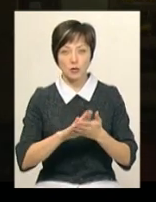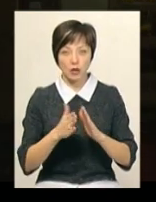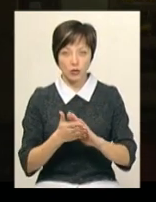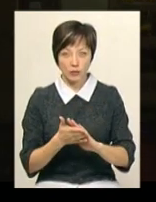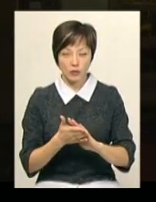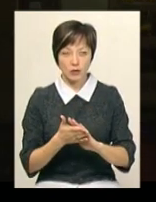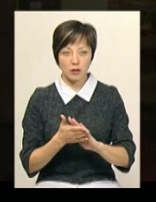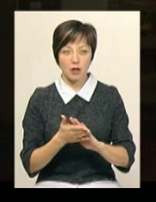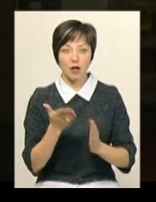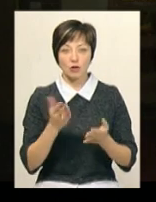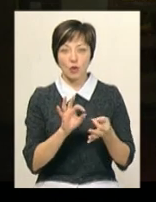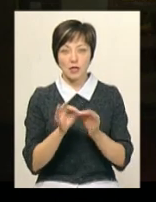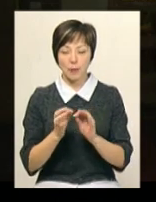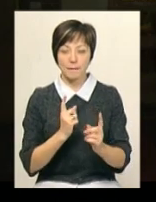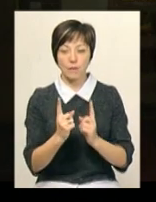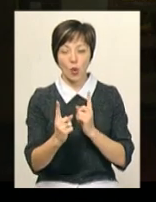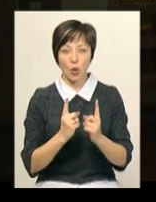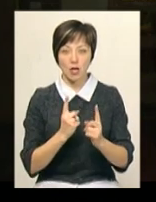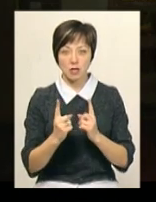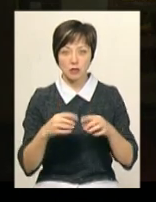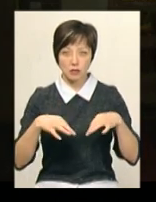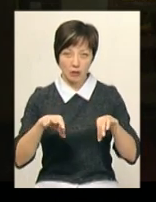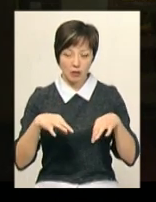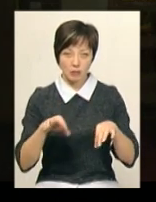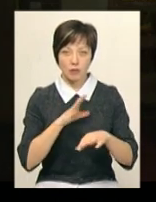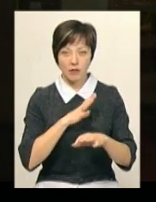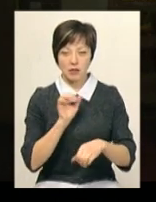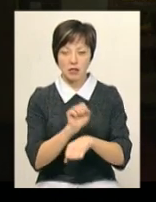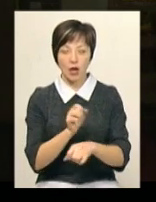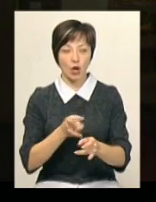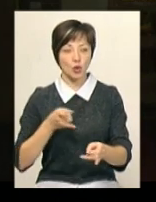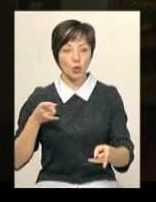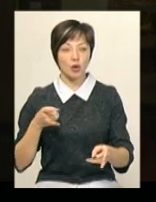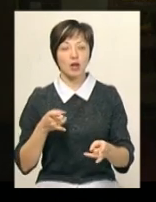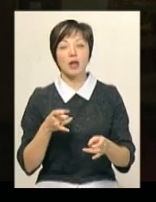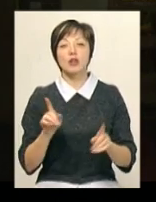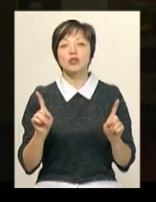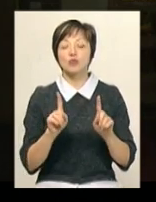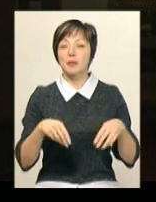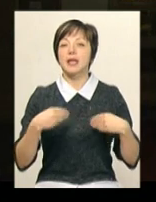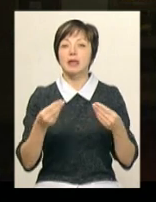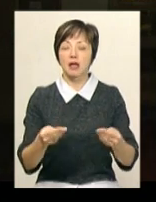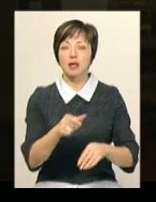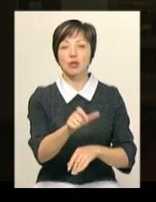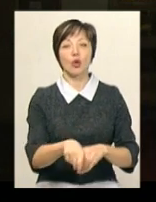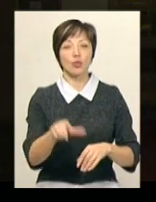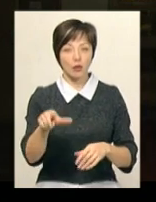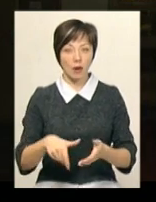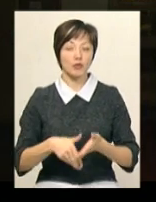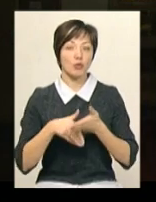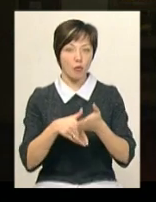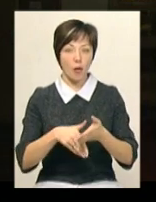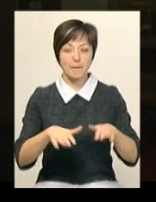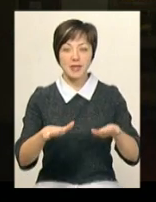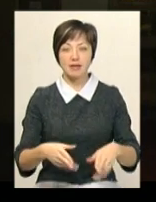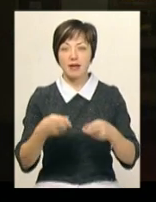ускладнення проїзду, для того, щоб надати людям допомогу в